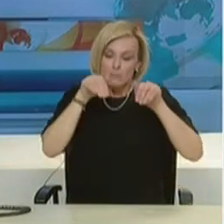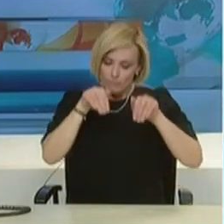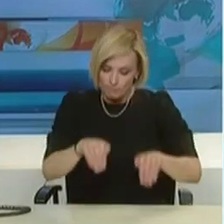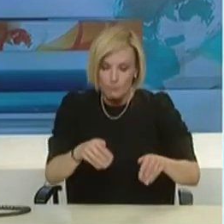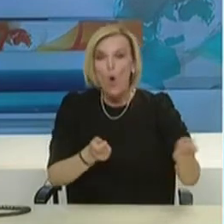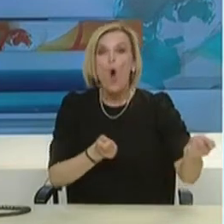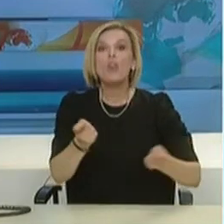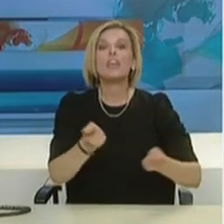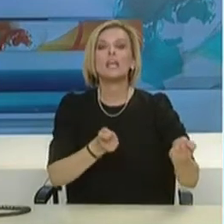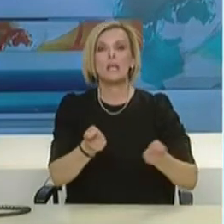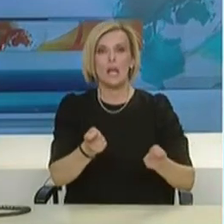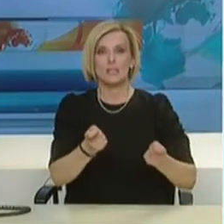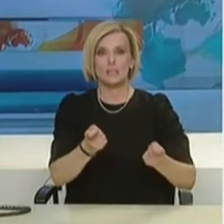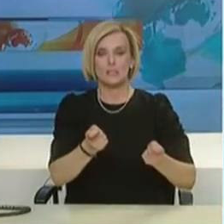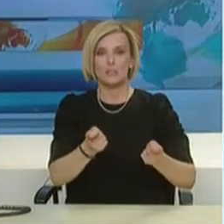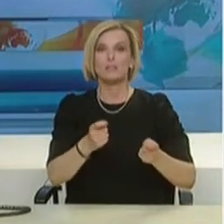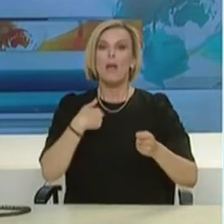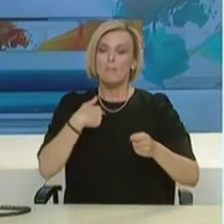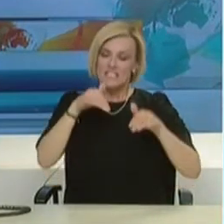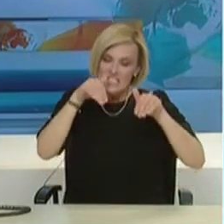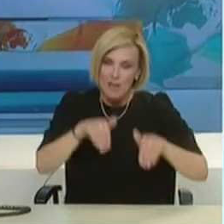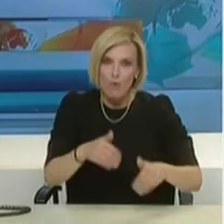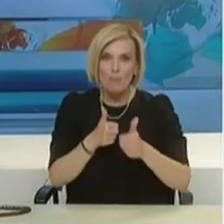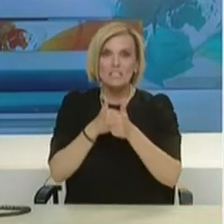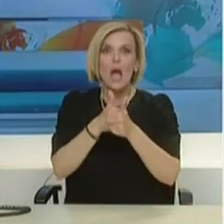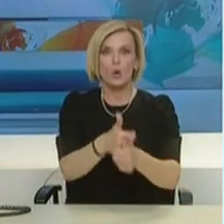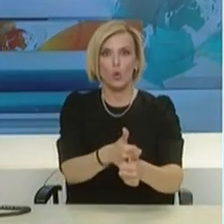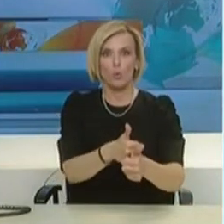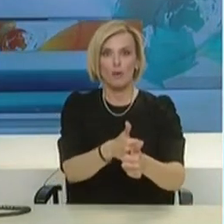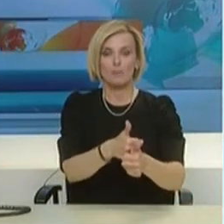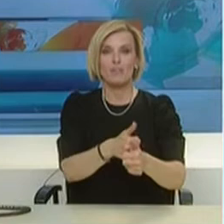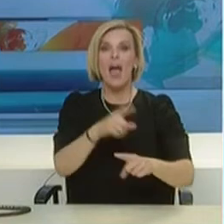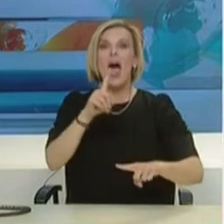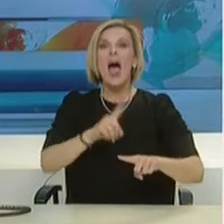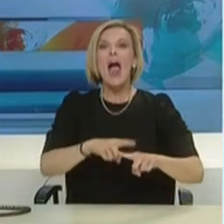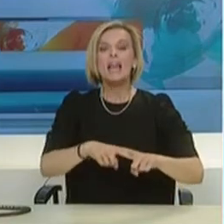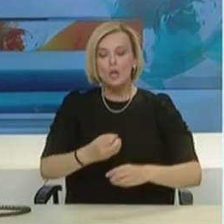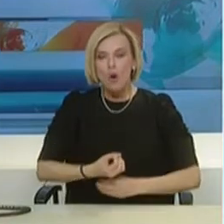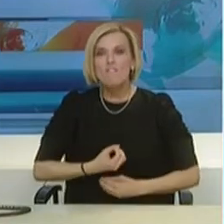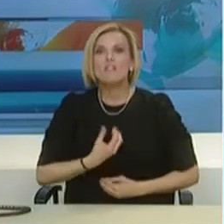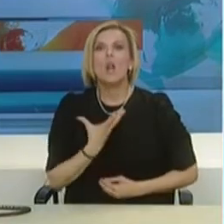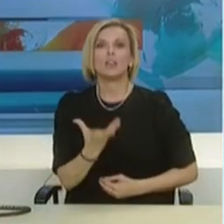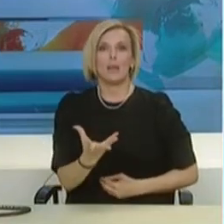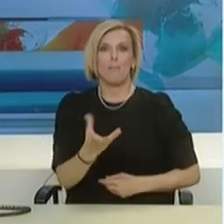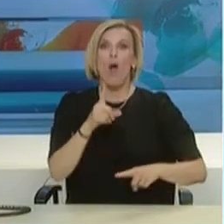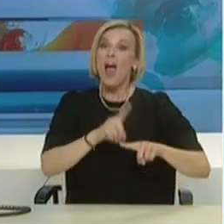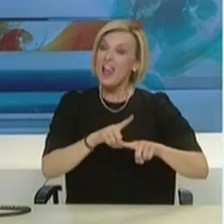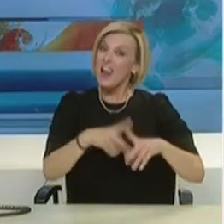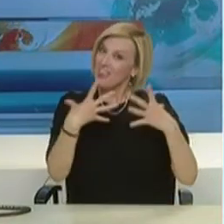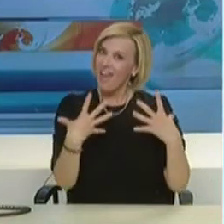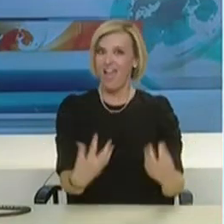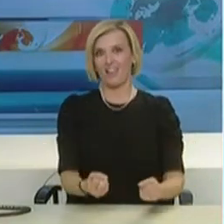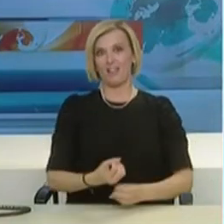Αυτό που προέχει είναι να αναδείξουμε για άλλη μια φορά το μοναδικό ελληνικό φιλότιμο που έχουμε ως λαός. Και είναι αυτό το